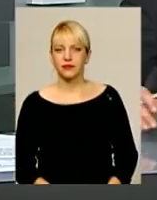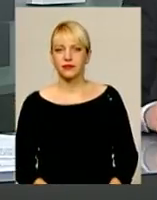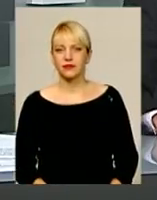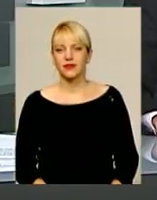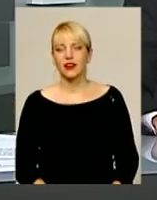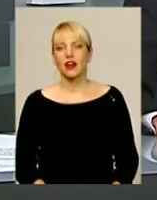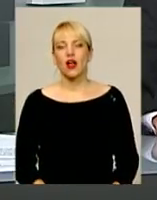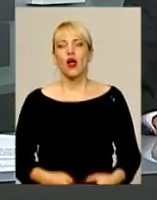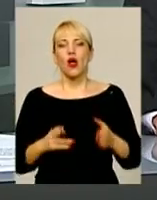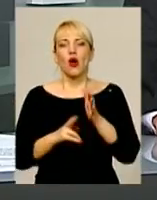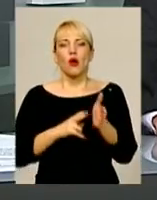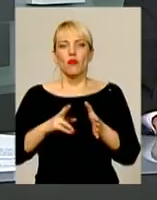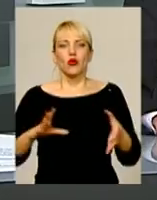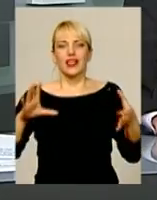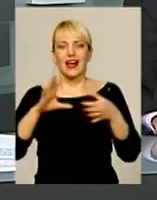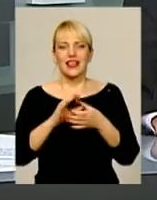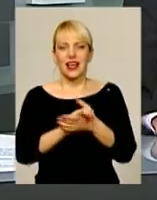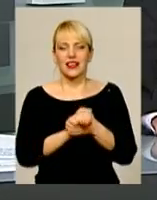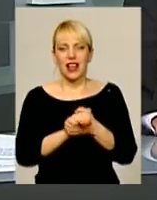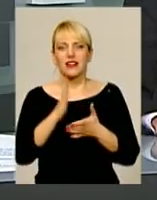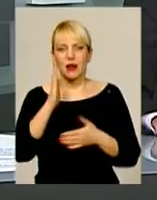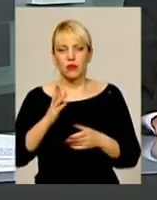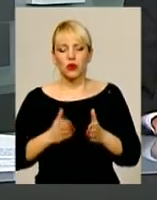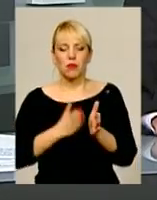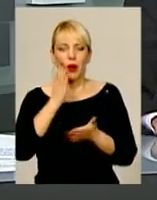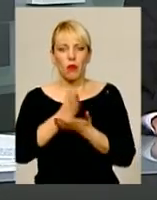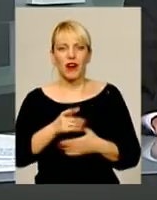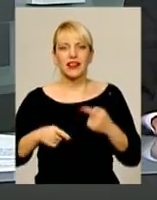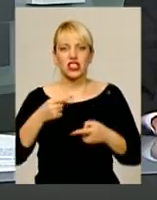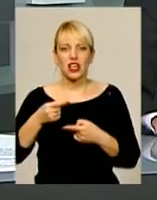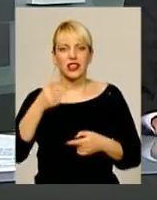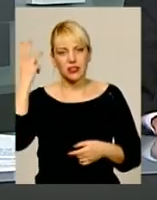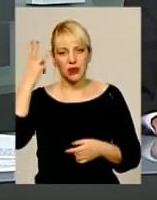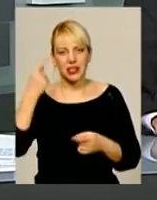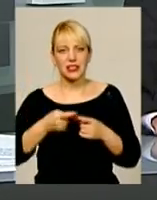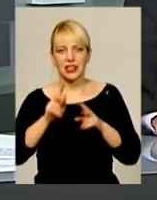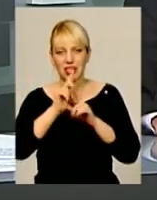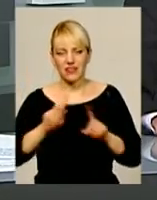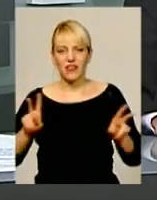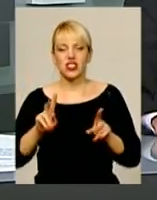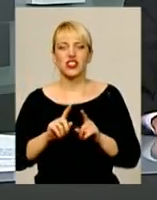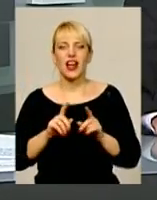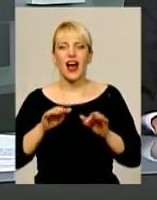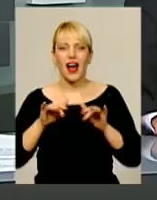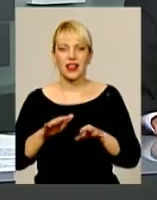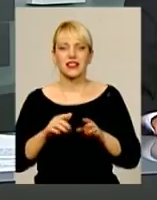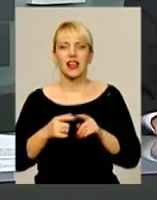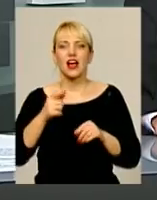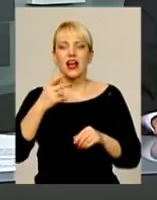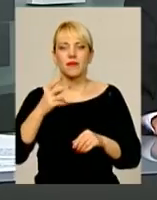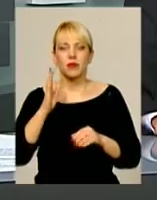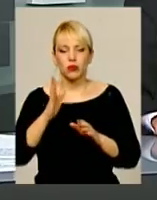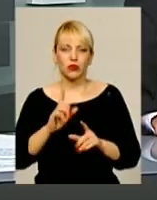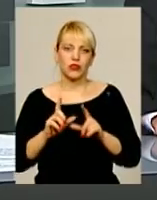Потяг єднання прямуватимуть через Хмельницький. Незвична акція «Укрзалізниці». Єднання України «Труханівська Січ» вирушить на